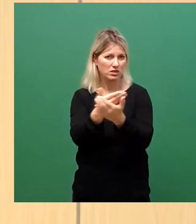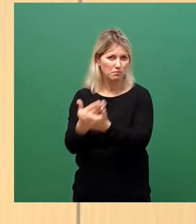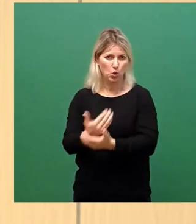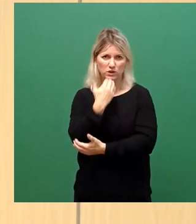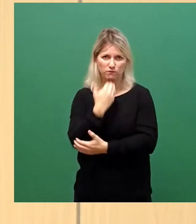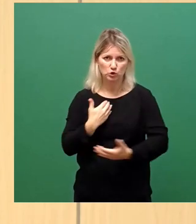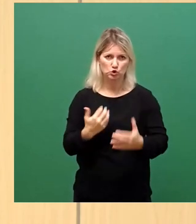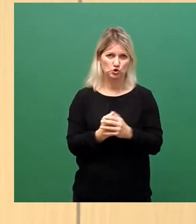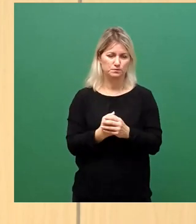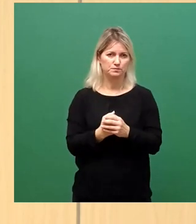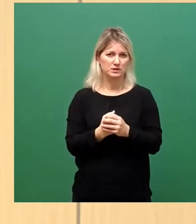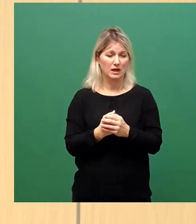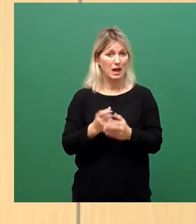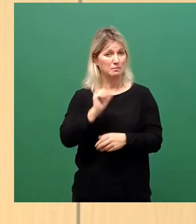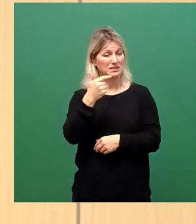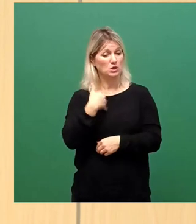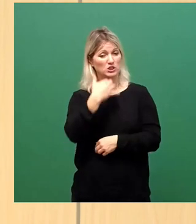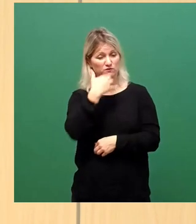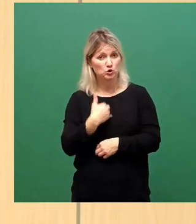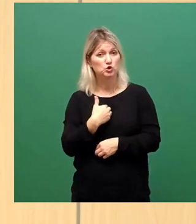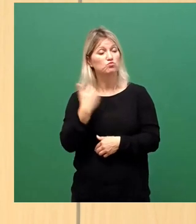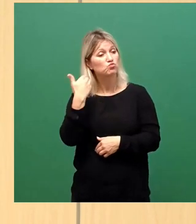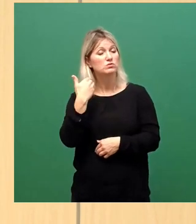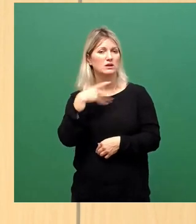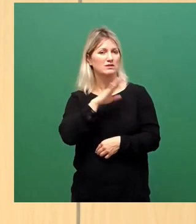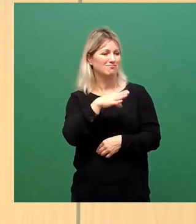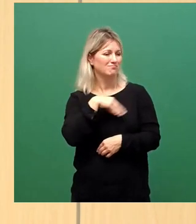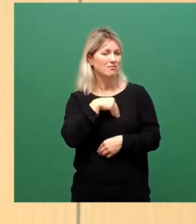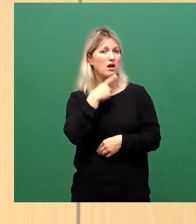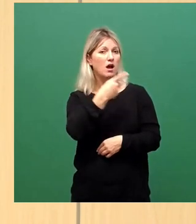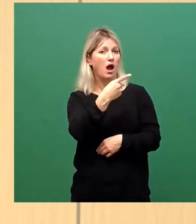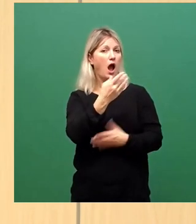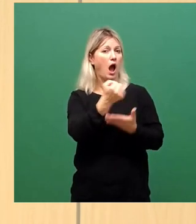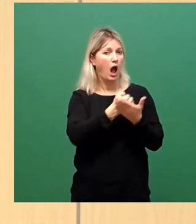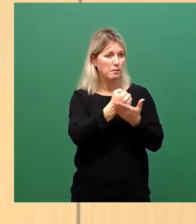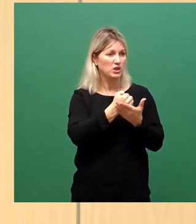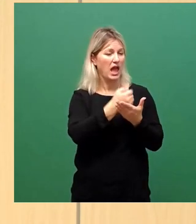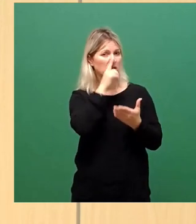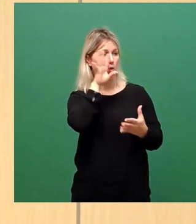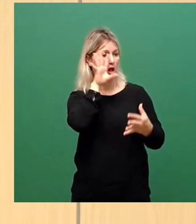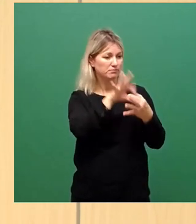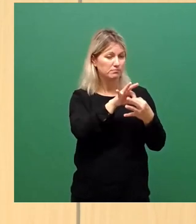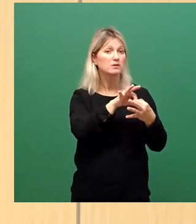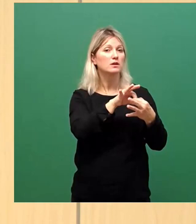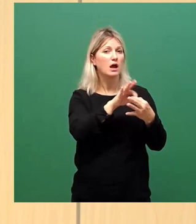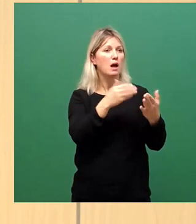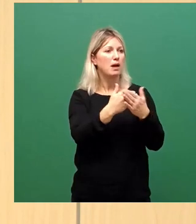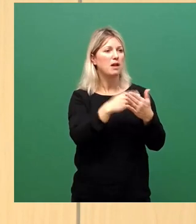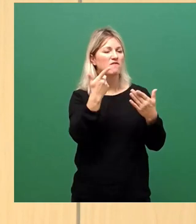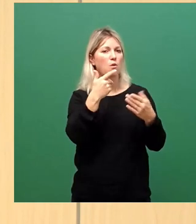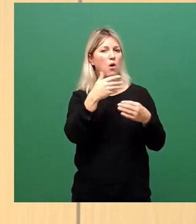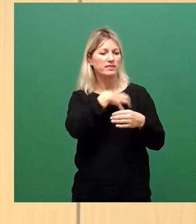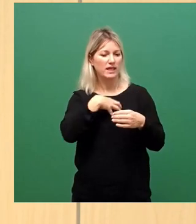mit hiesischen Apotheken Kontakt aufgenommen wird, dass das Testnetz vor allem dort in den Randgebieten von Dresden